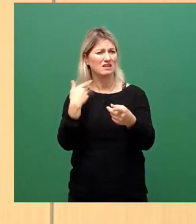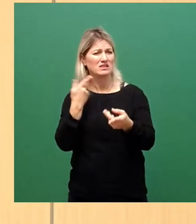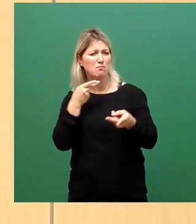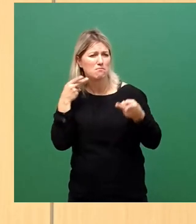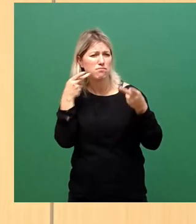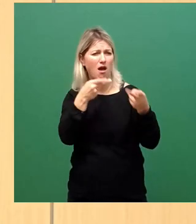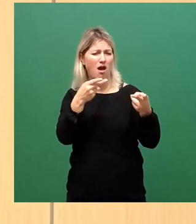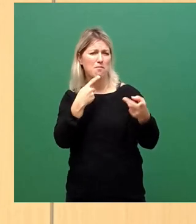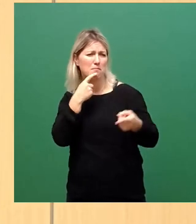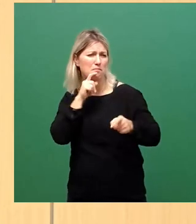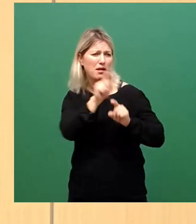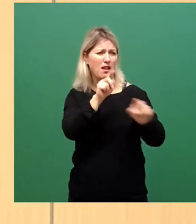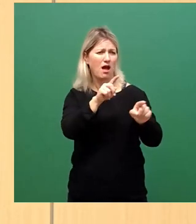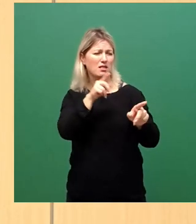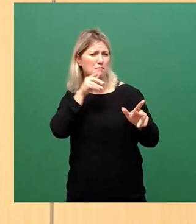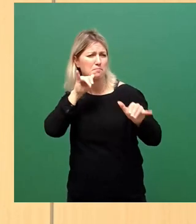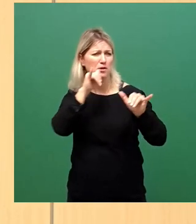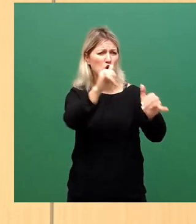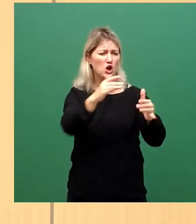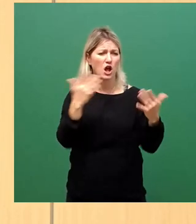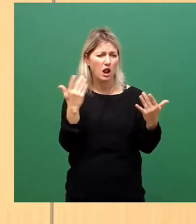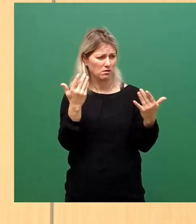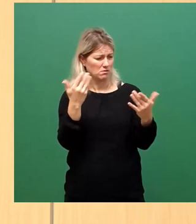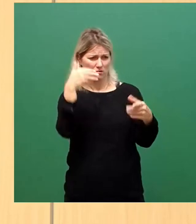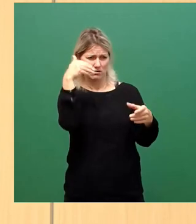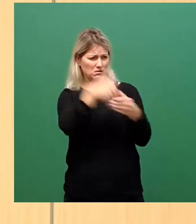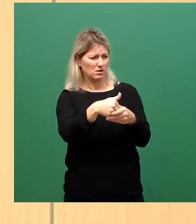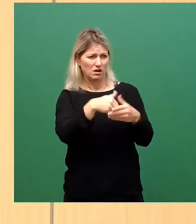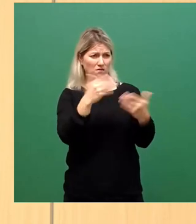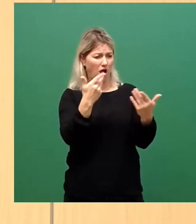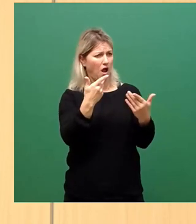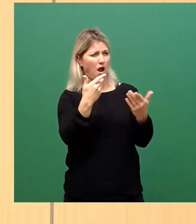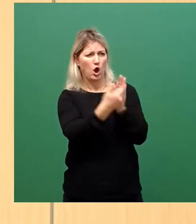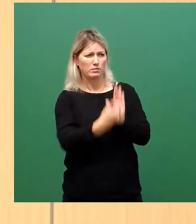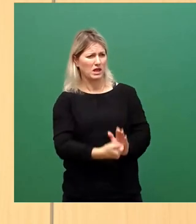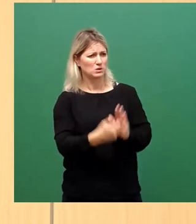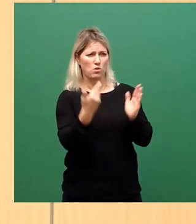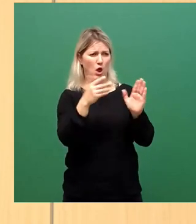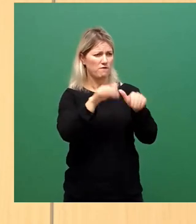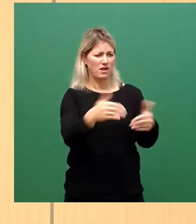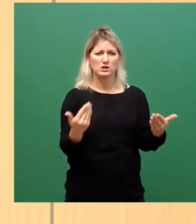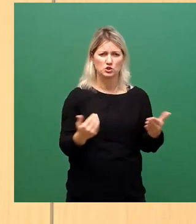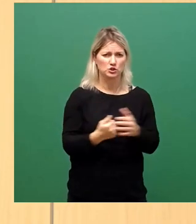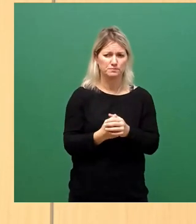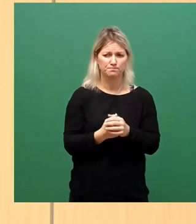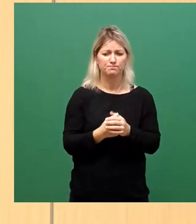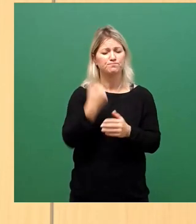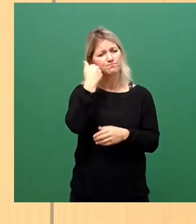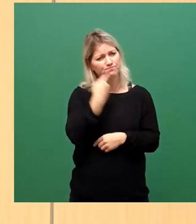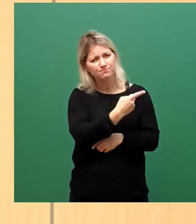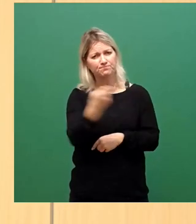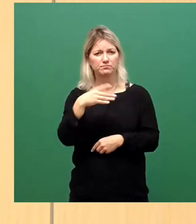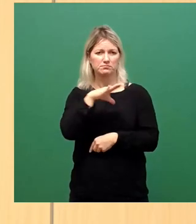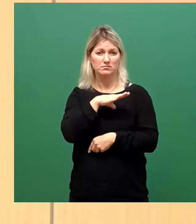wurde unsachlich und an vielen Stellen auch wirklich falsch argumentiert. Und Sie, liebe Kolleginnen und Kollegen, glauben bis heute,